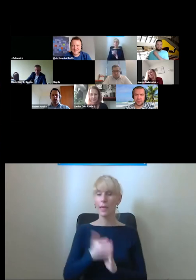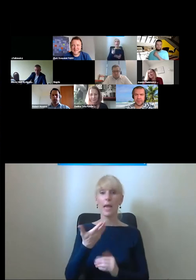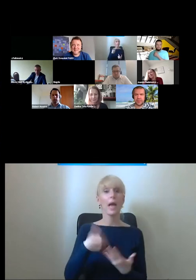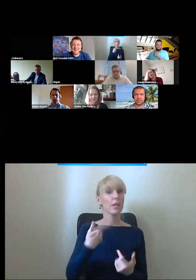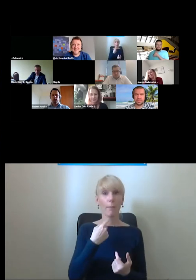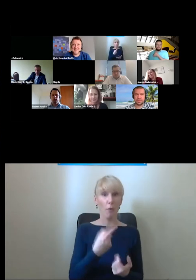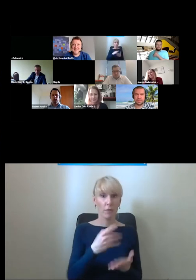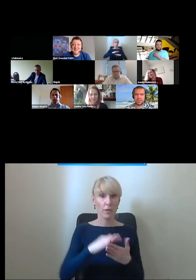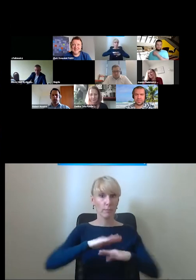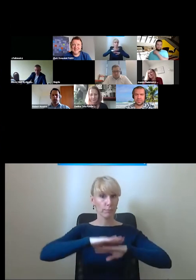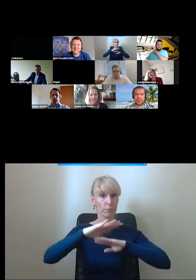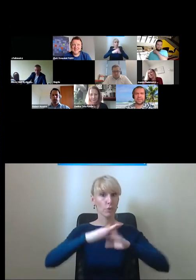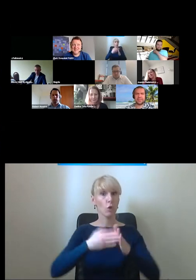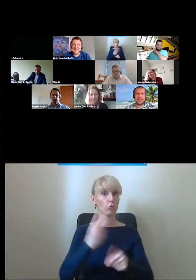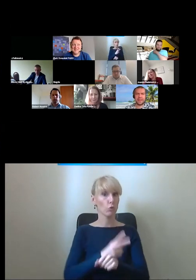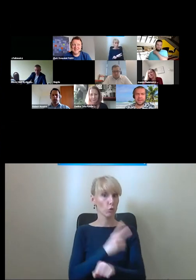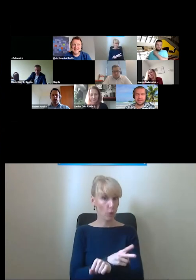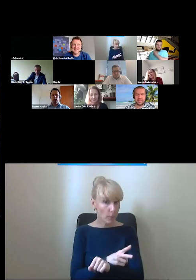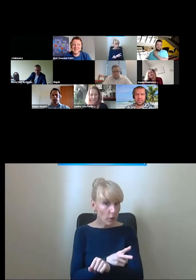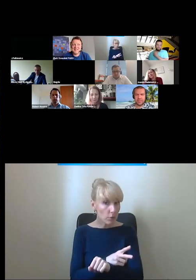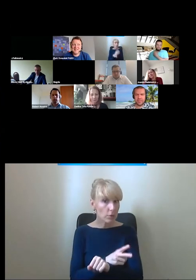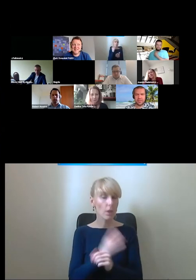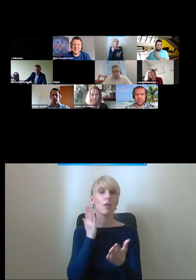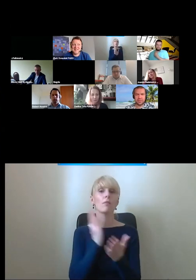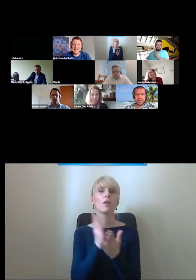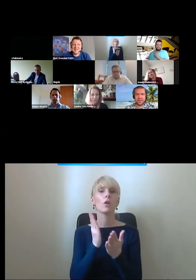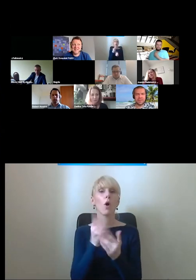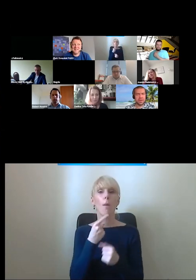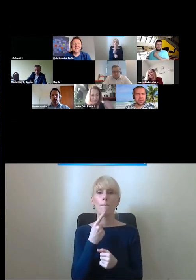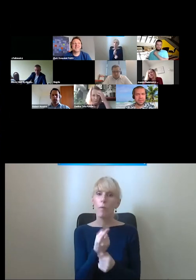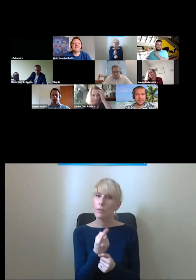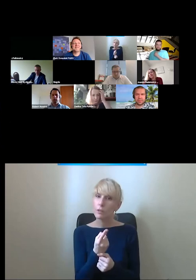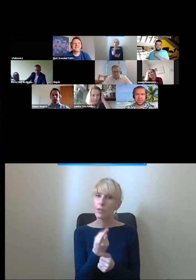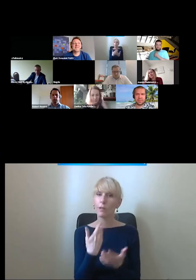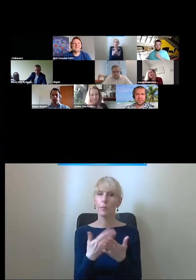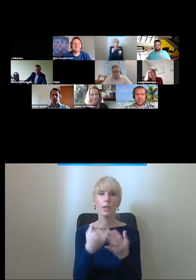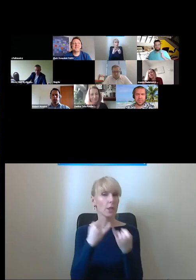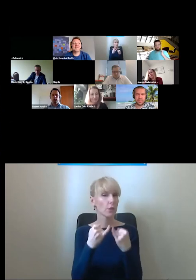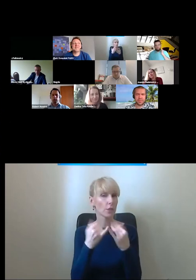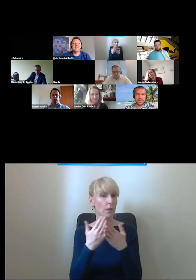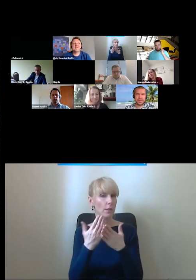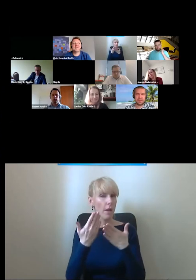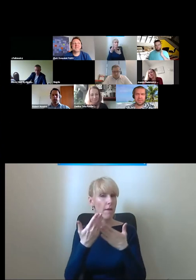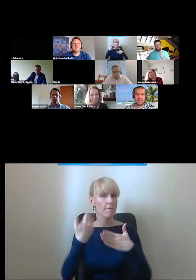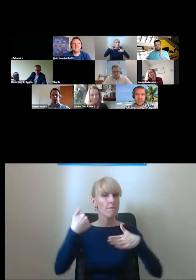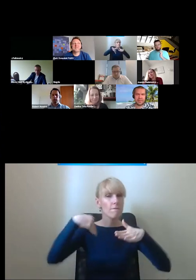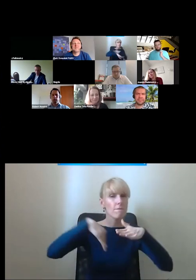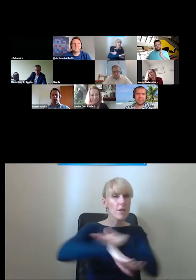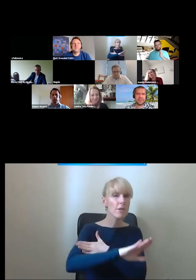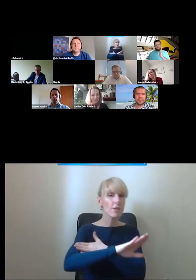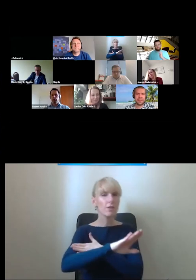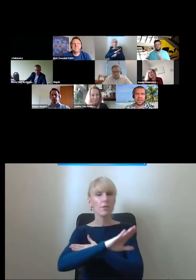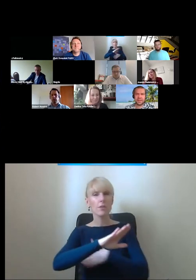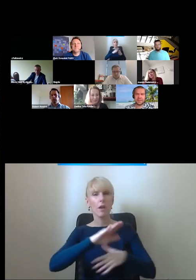ruchome są dostępnością Sławek to powiedziałem w kontekście ewakuacji bo tam powstał problem że sama winda